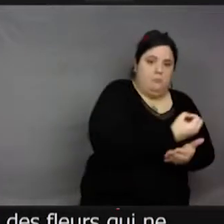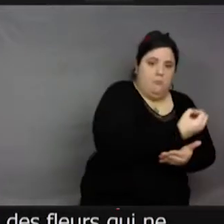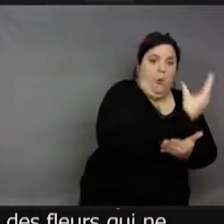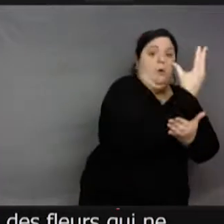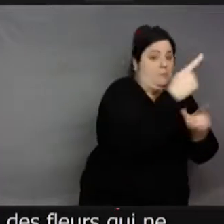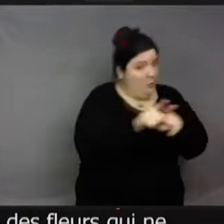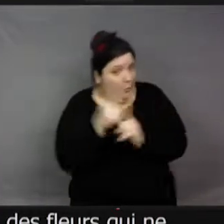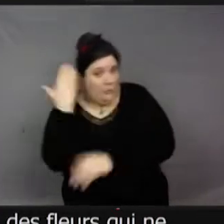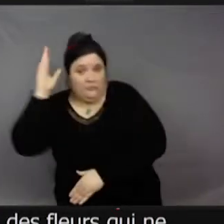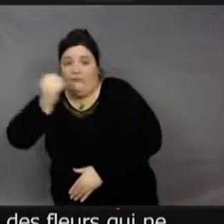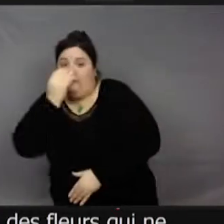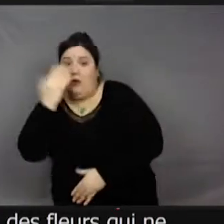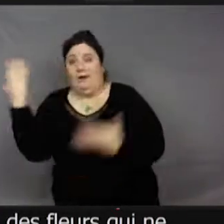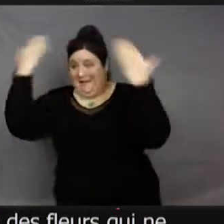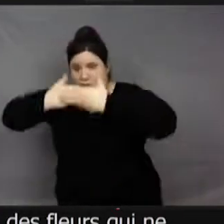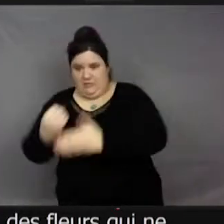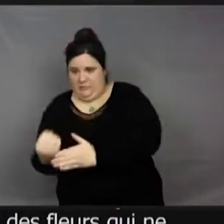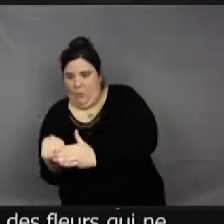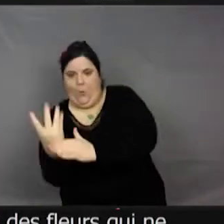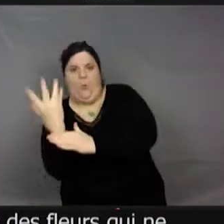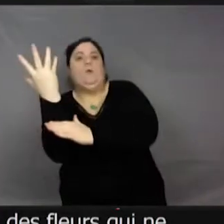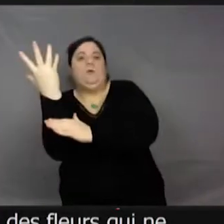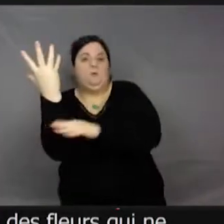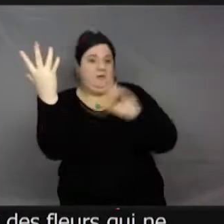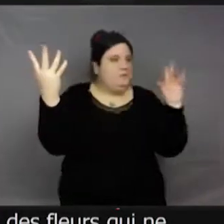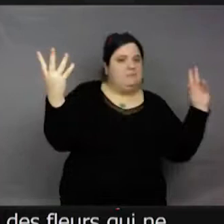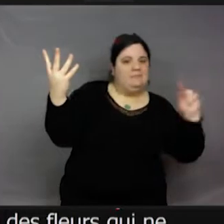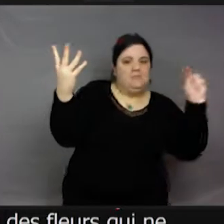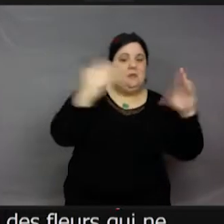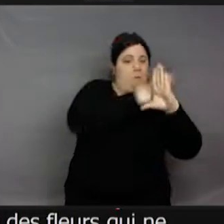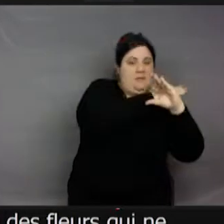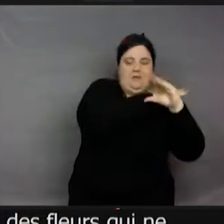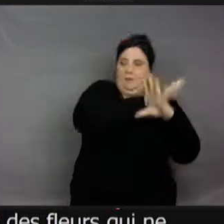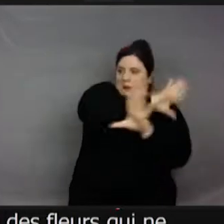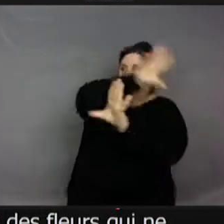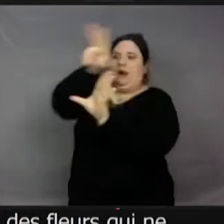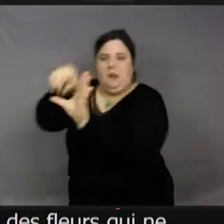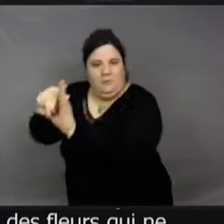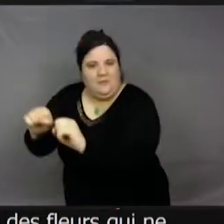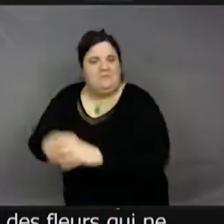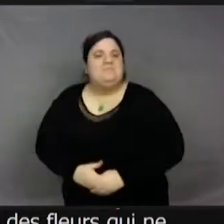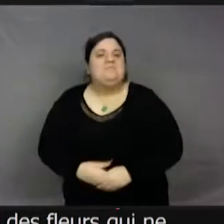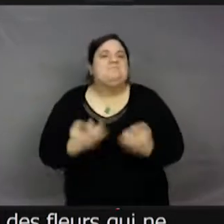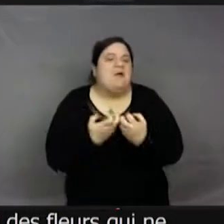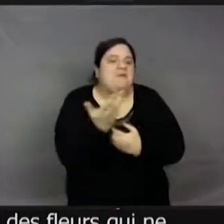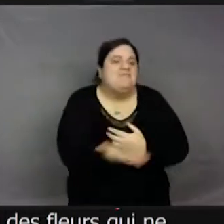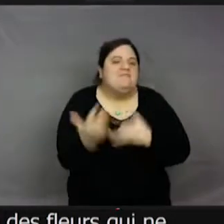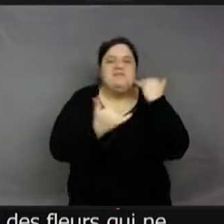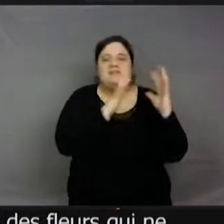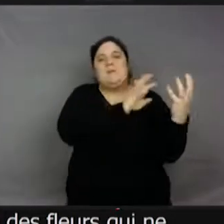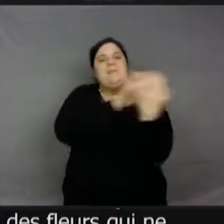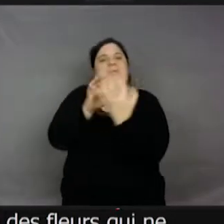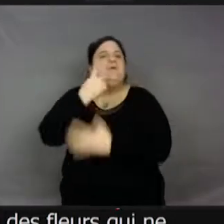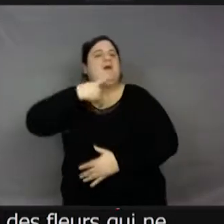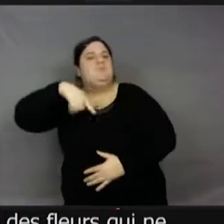il y les onagres qu'on voit souvent dans les jardins, les grandes fleurs jaunes. Si vous prenez l'apéro le soir, vous les verrez s'ouvrir vraiment avant la